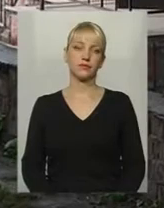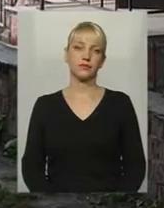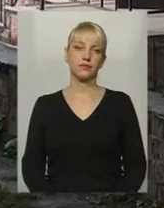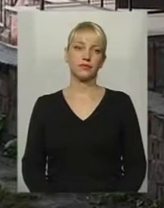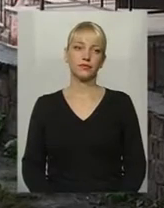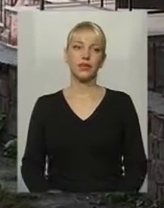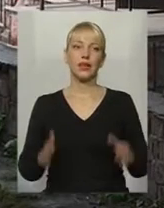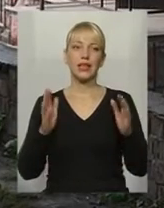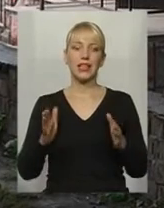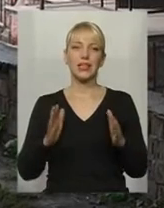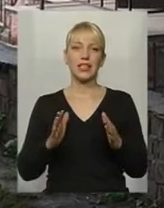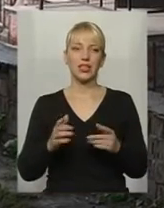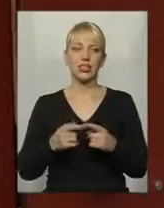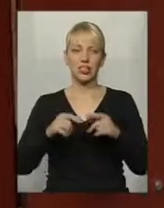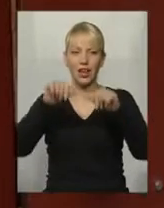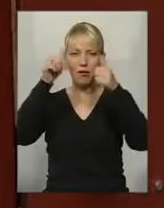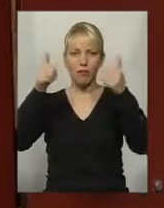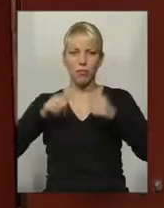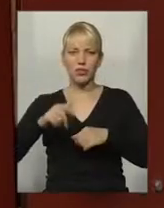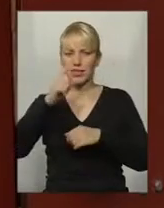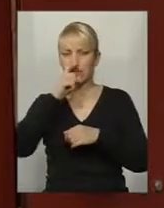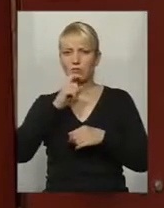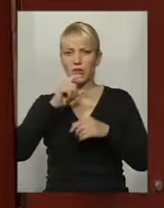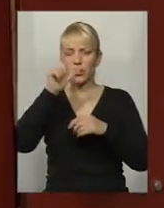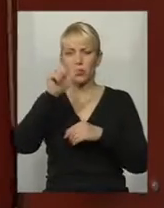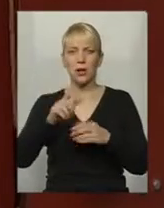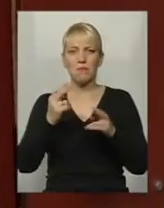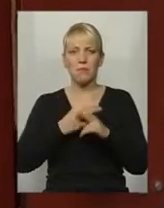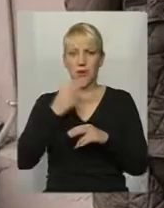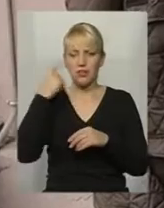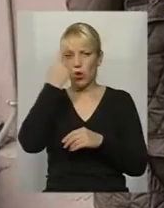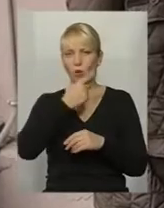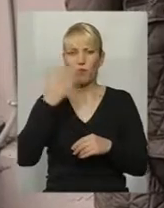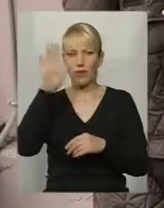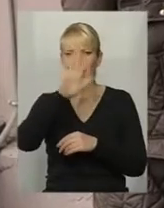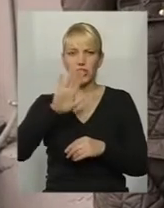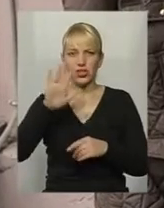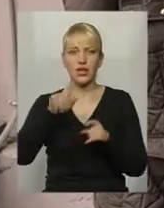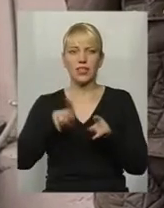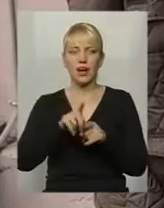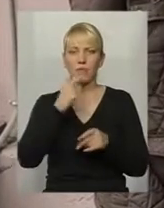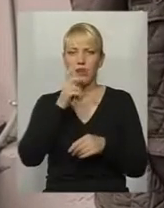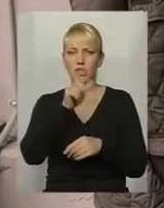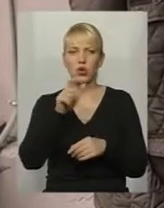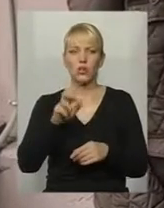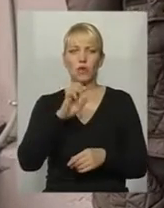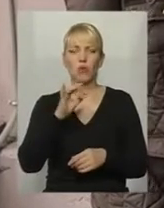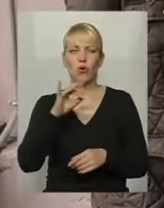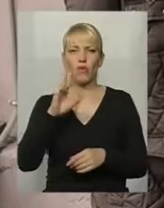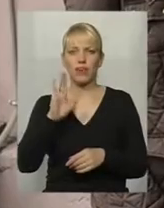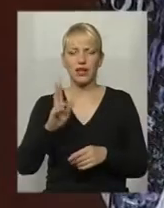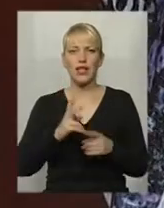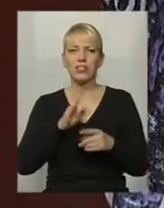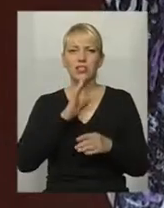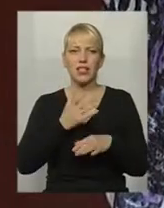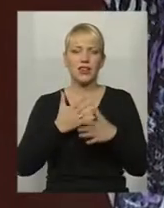Лише розмита постать незрозумілої статі без обличчя. Так вже більше 30 років бачить людей Галина Боровик. Чи не найбільше,